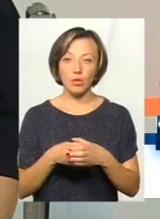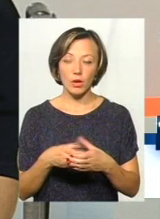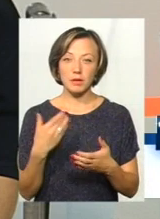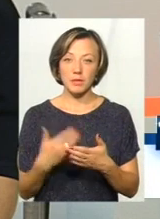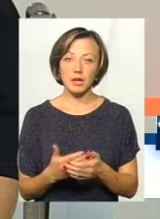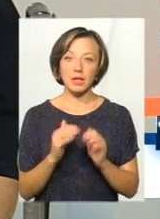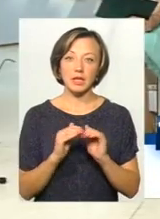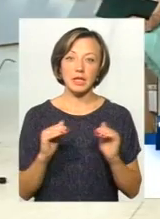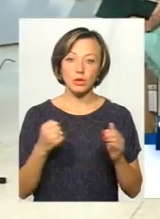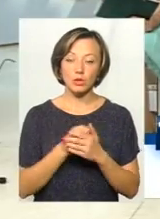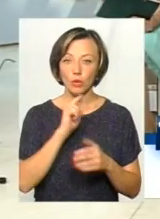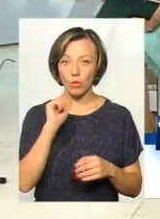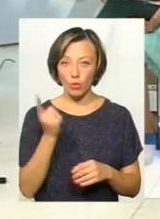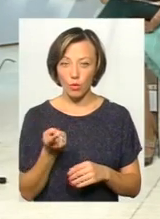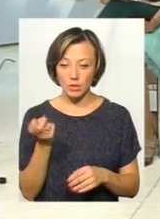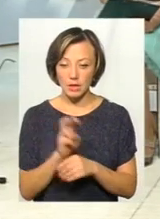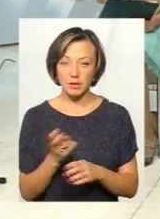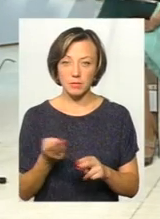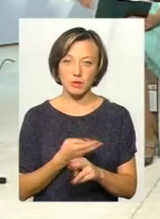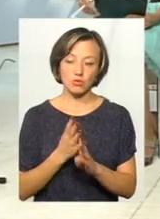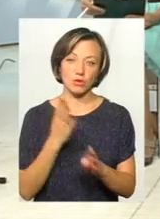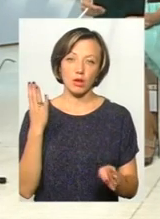наприклад, діти до року, які мають зайти без черги,